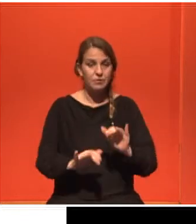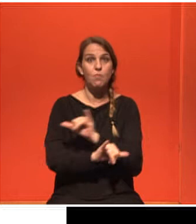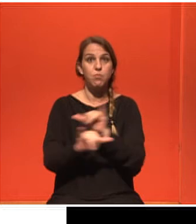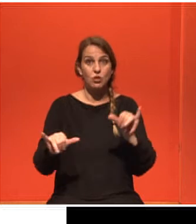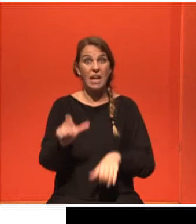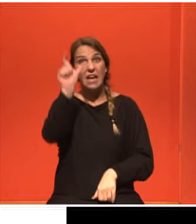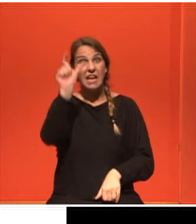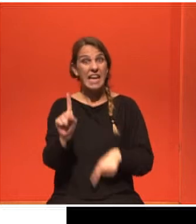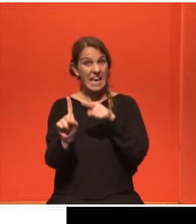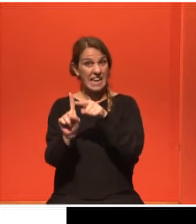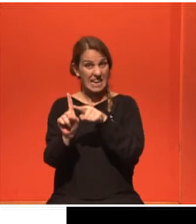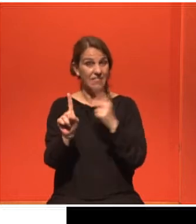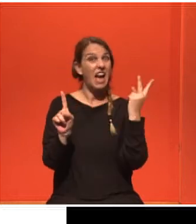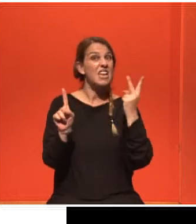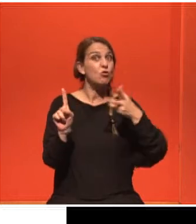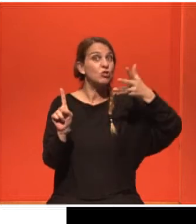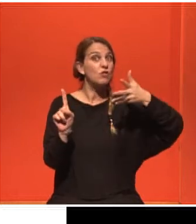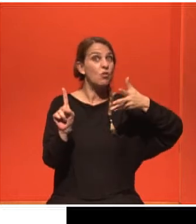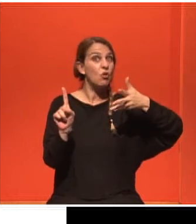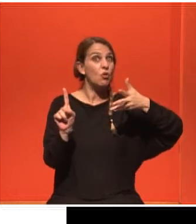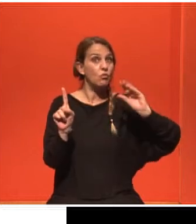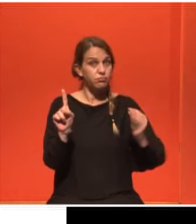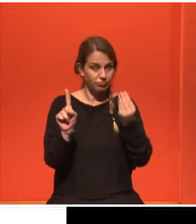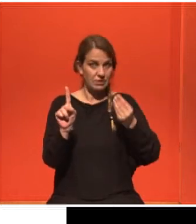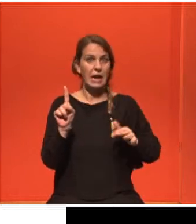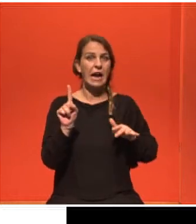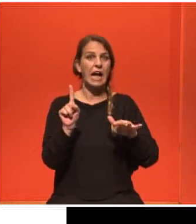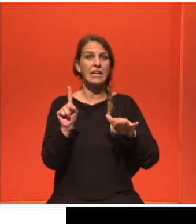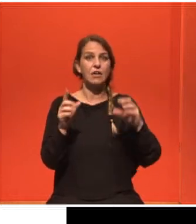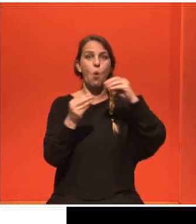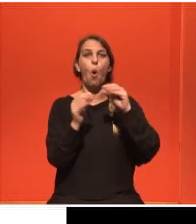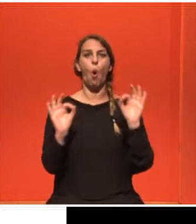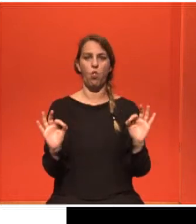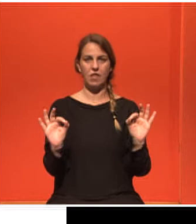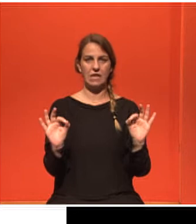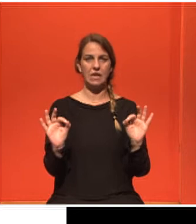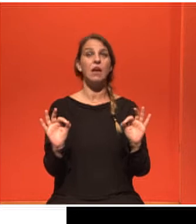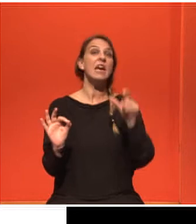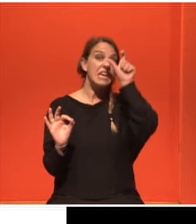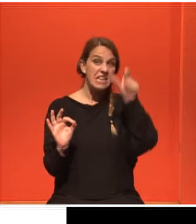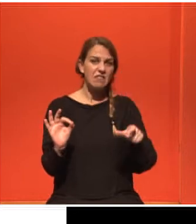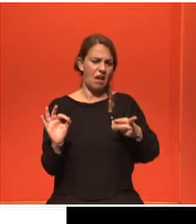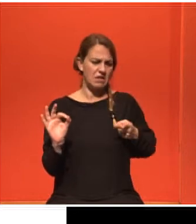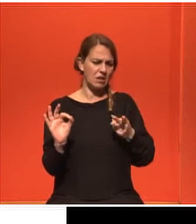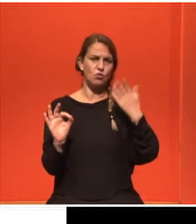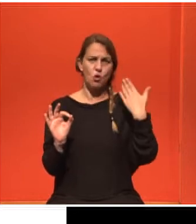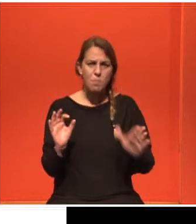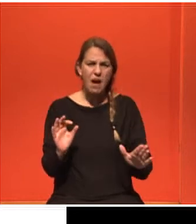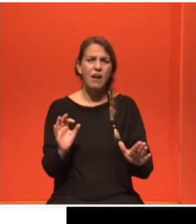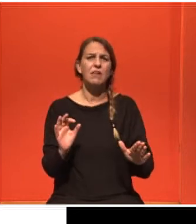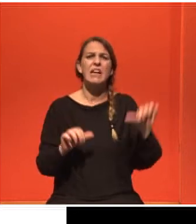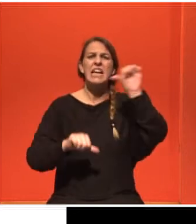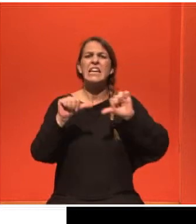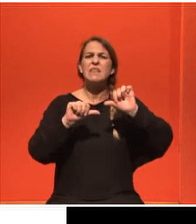ιστορικό καρκινωθήκης ηλικία 22 ετών. Είχε κάνει πολλαπλά χειρουργία και χημεοθεραπεία. Υπευλήθη πριν από 1-1,5